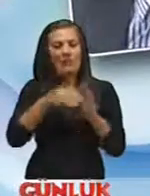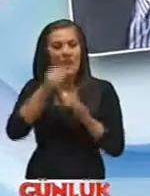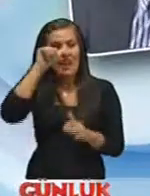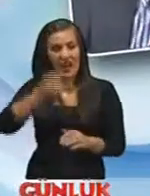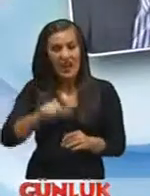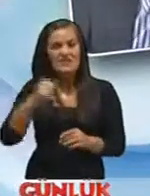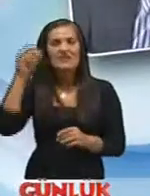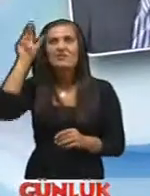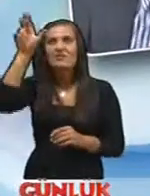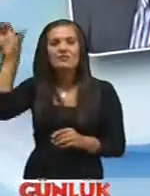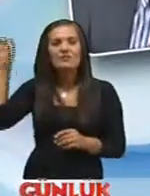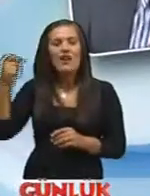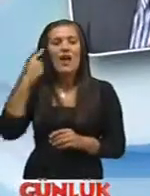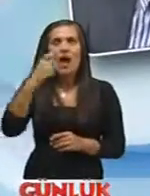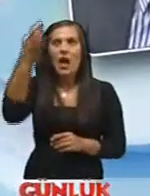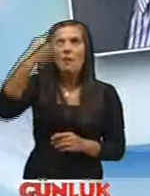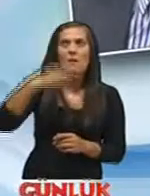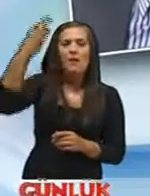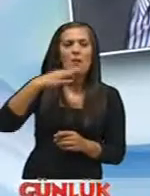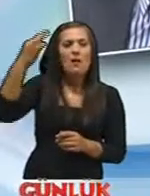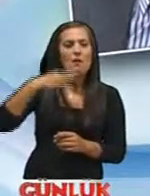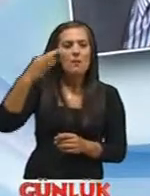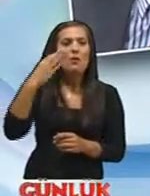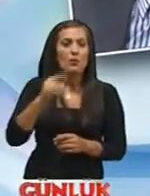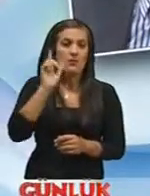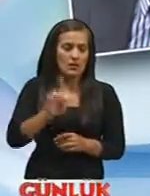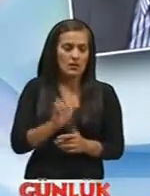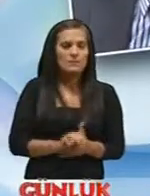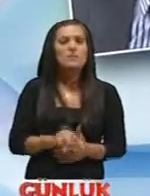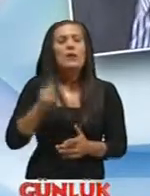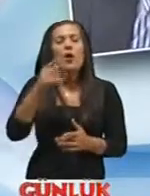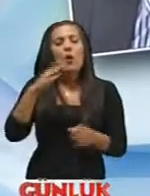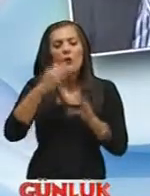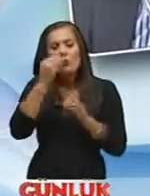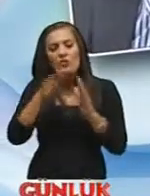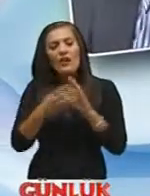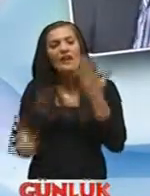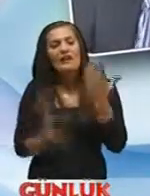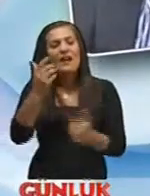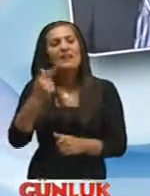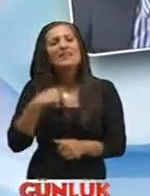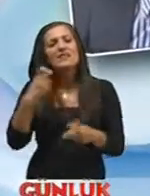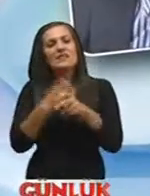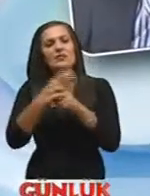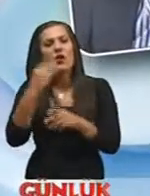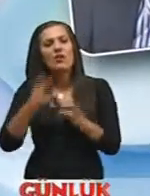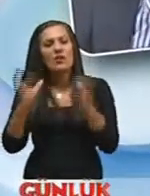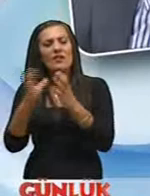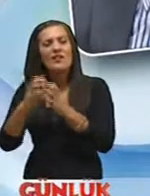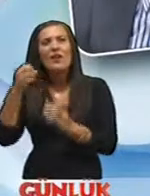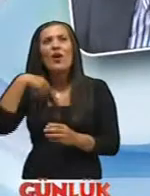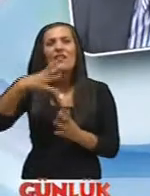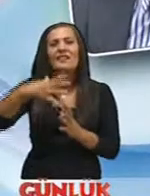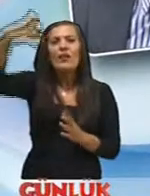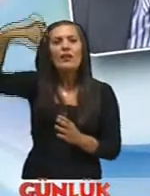gaz dedektörleriniz mutlaka olsun işte yine mutfak veya yangın riski olabilecek ortamlarınız varsa basit dedektörleri taksak